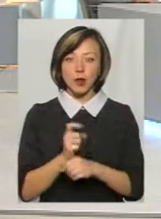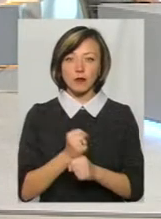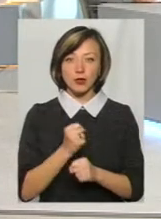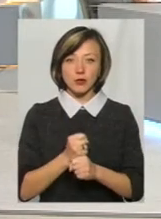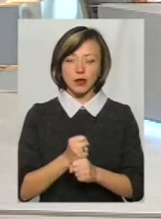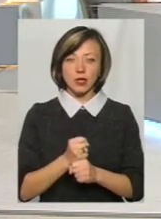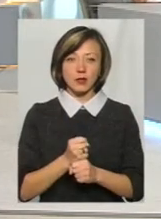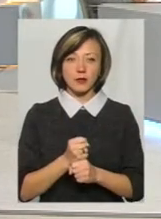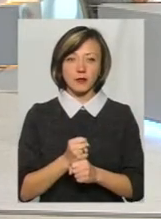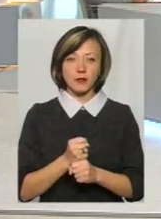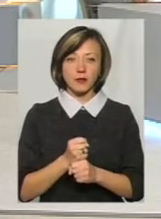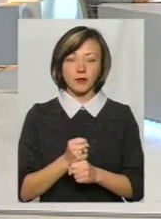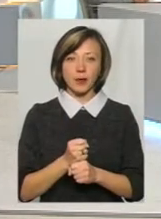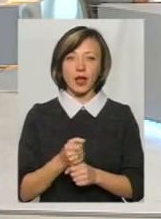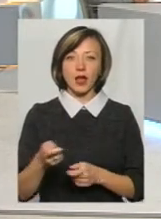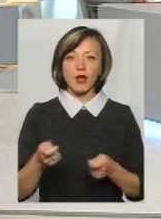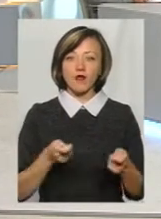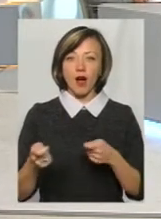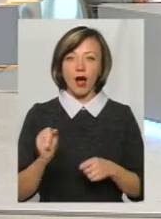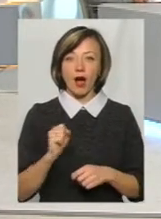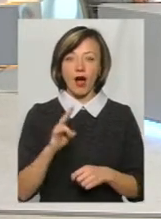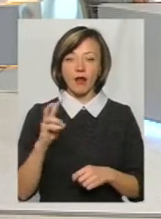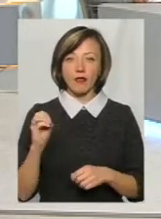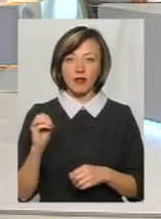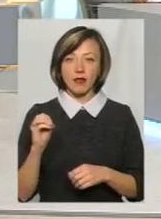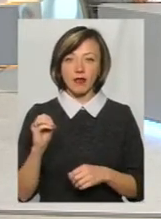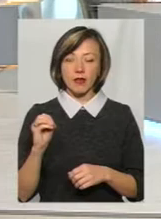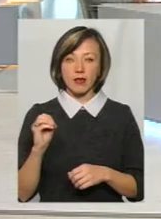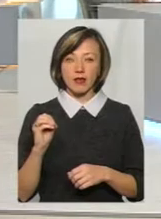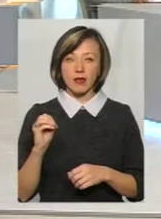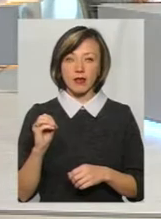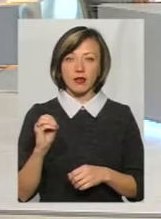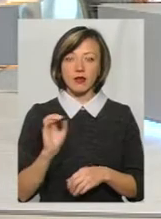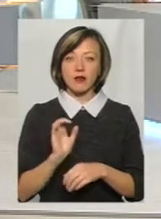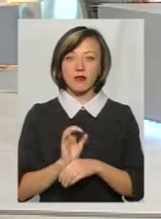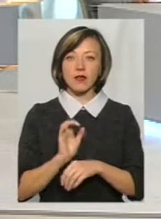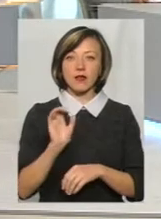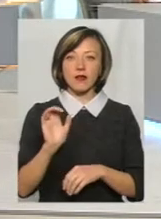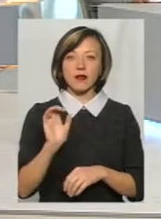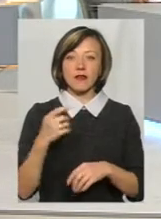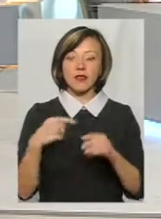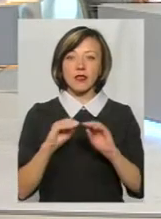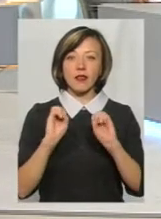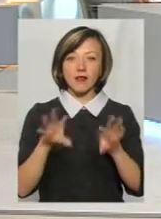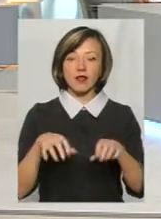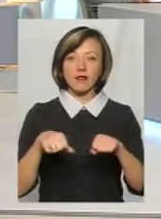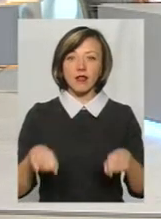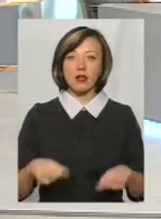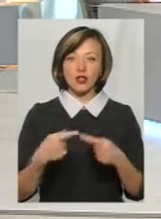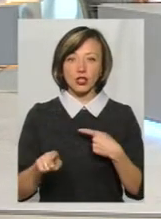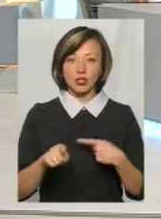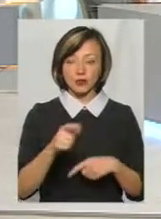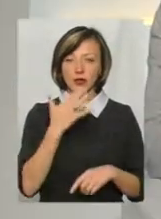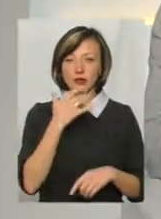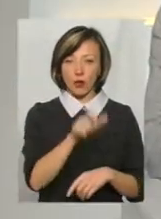ставити, щоб керували, а не брати людей з Грузином, чи там Армянем, чи кому-то другої країни. тих країн. Я зрозумів.